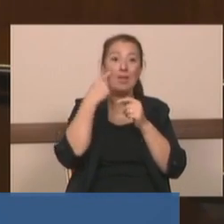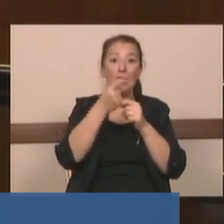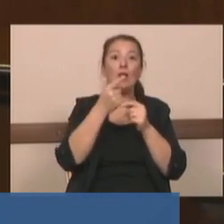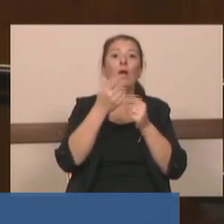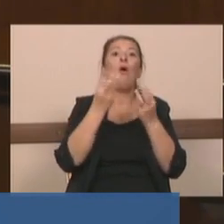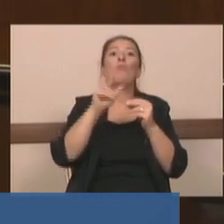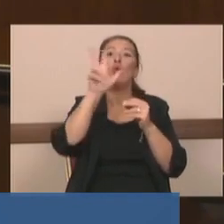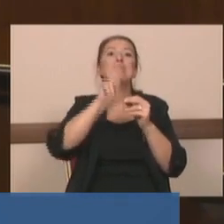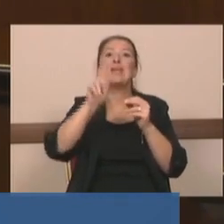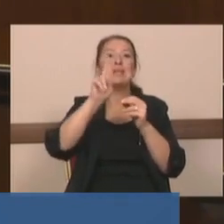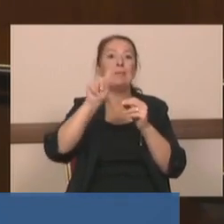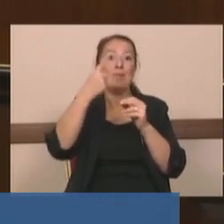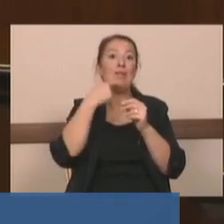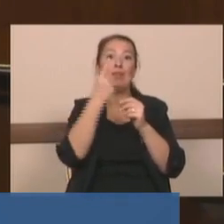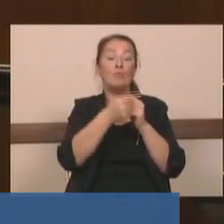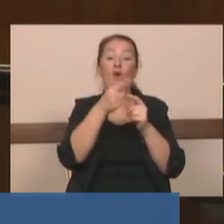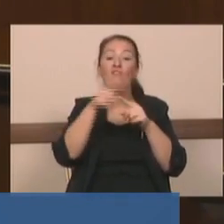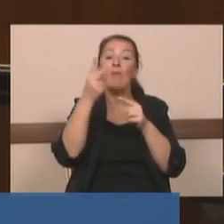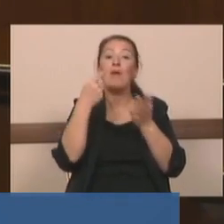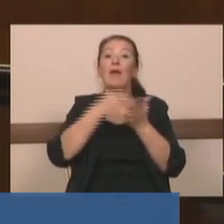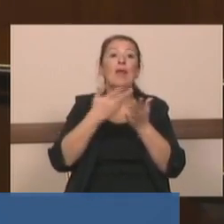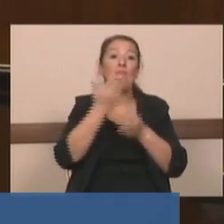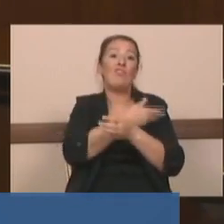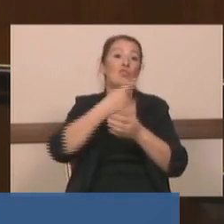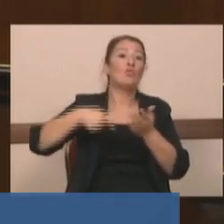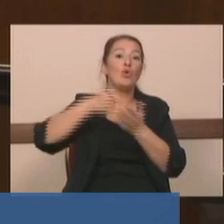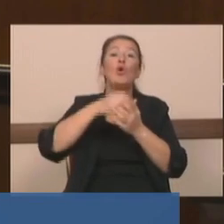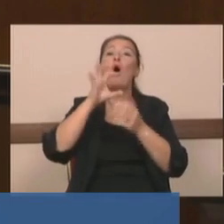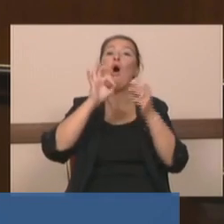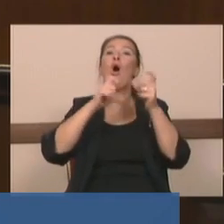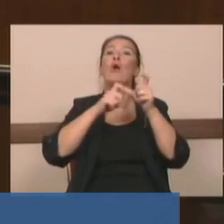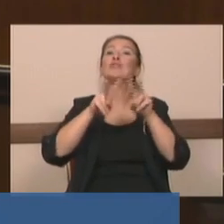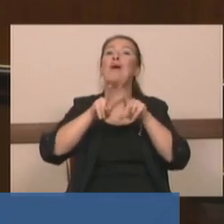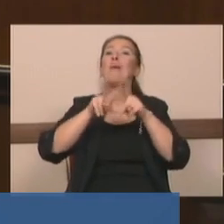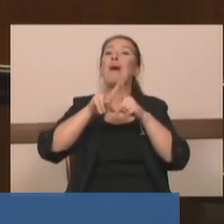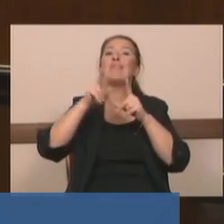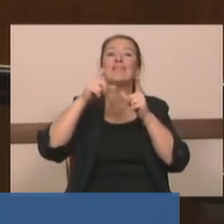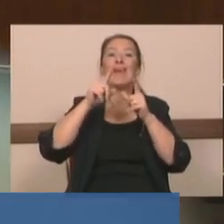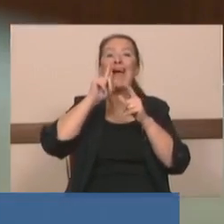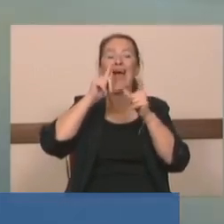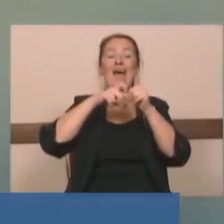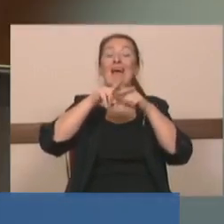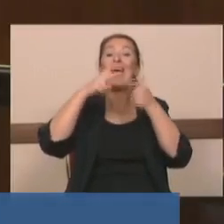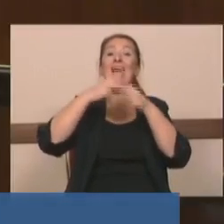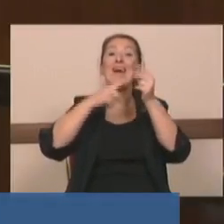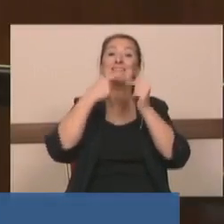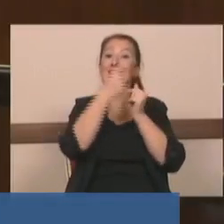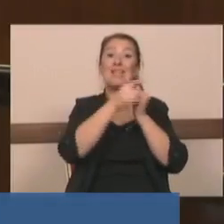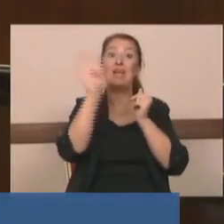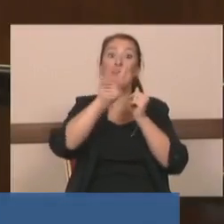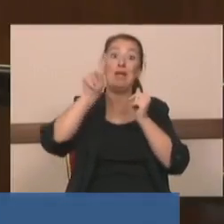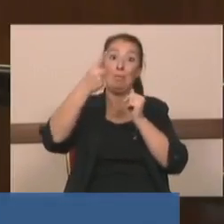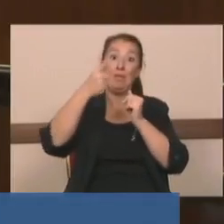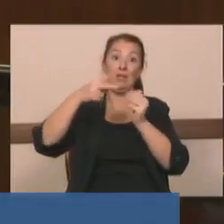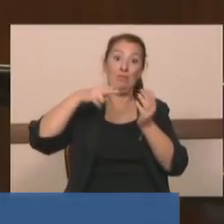Osman Gazi Köprüsü kırk bin araç geçecek denilmiş. On dört bin araç geçiyor. Üçüncü